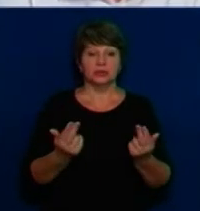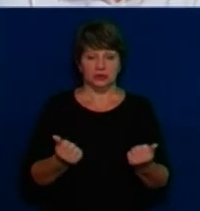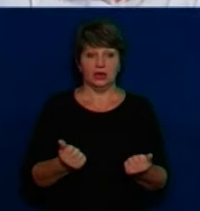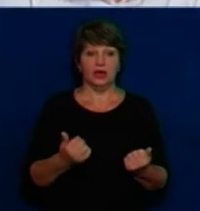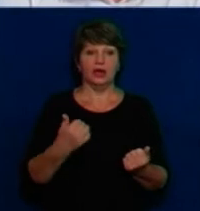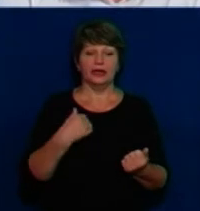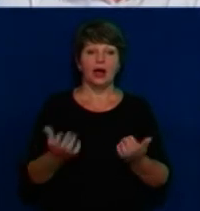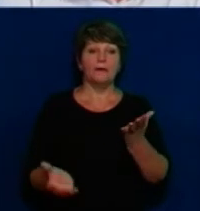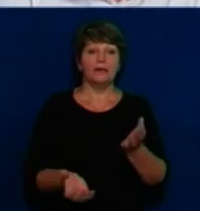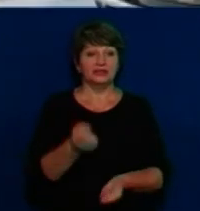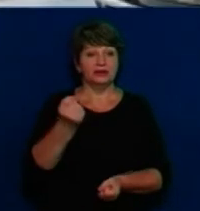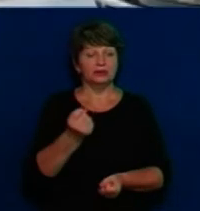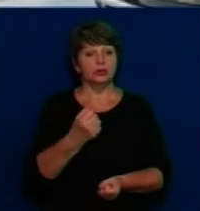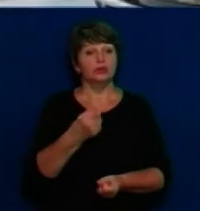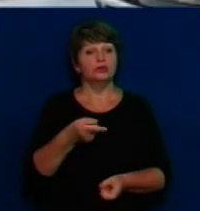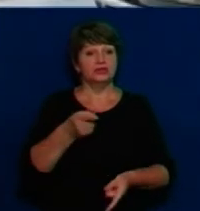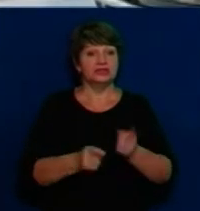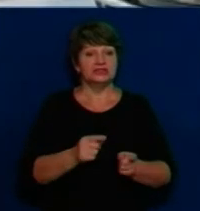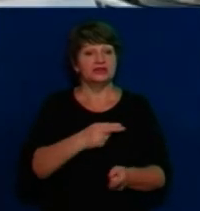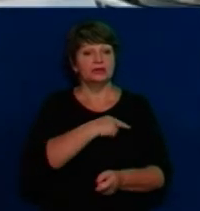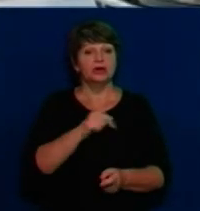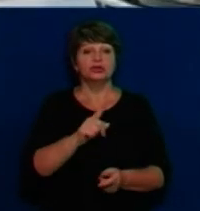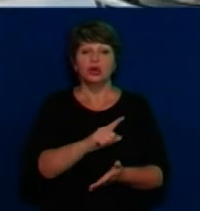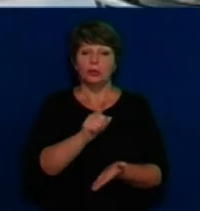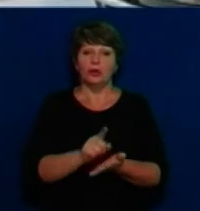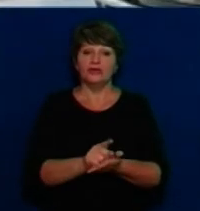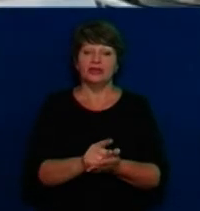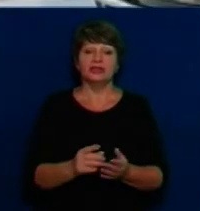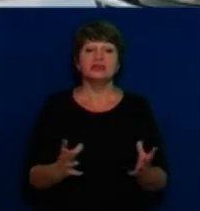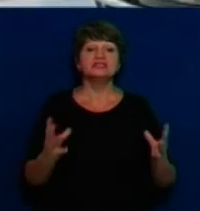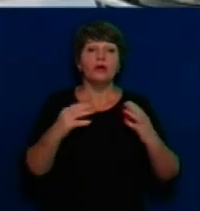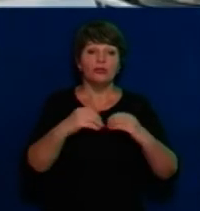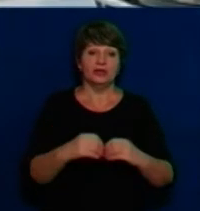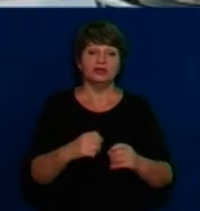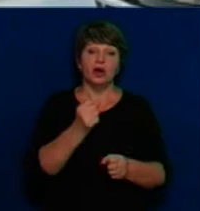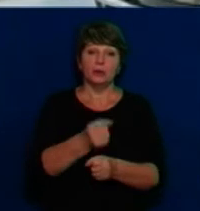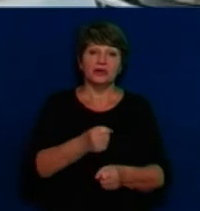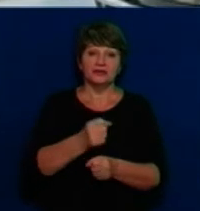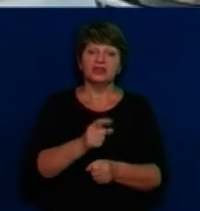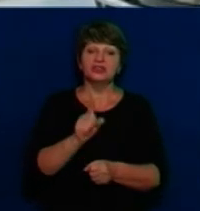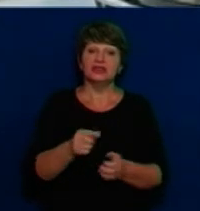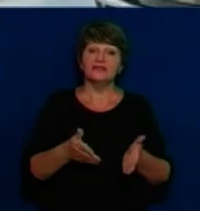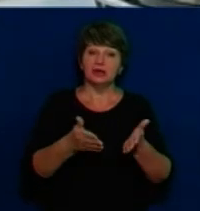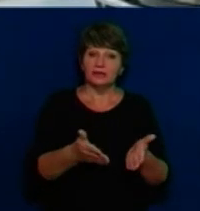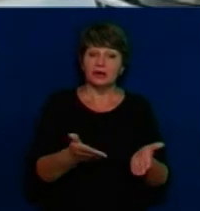підтримаю абсолютно пана Вадима в тому, що потрібно спільно напрацювати той варіант, який буде задовольняти і